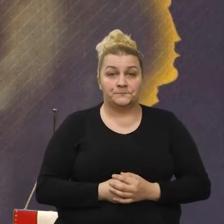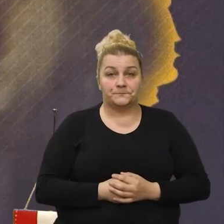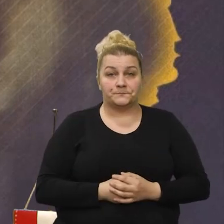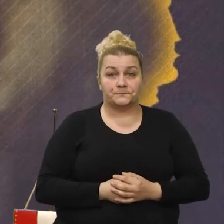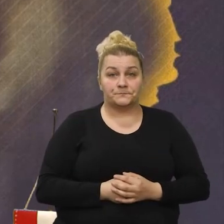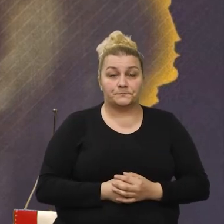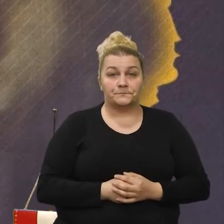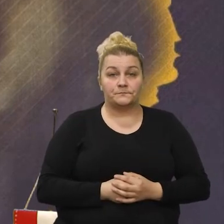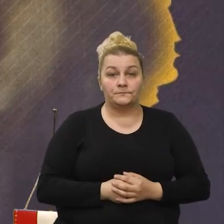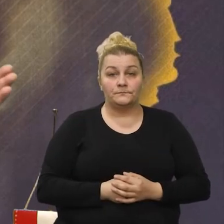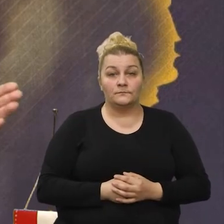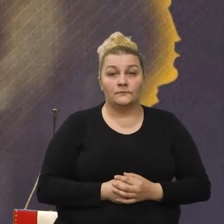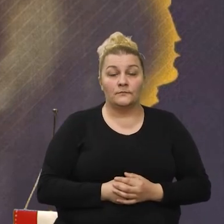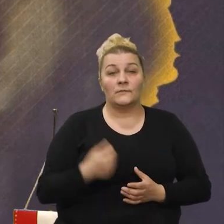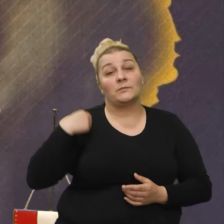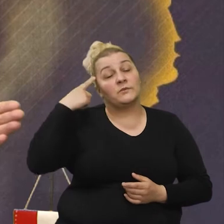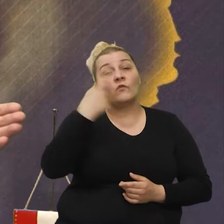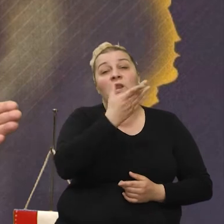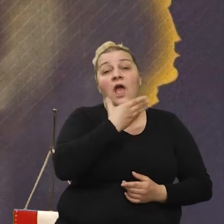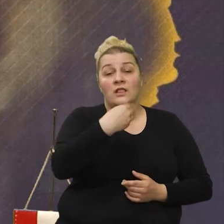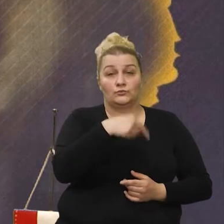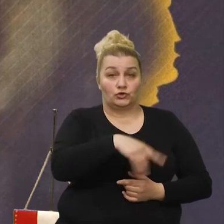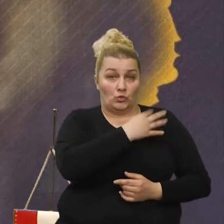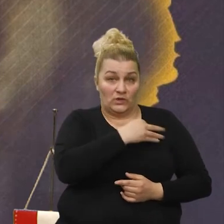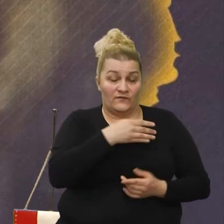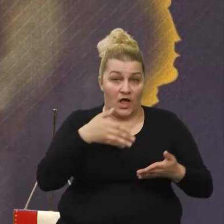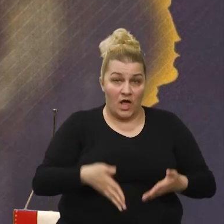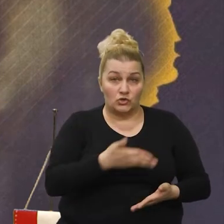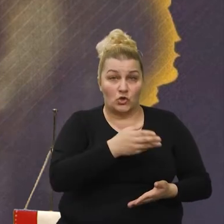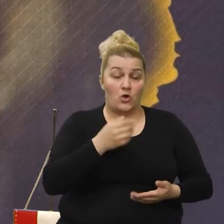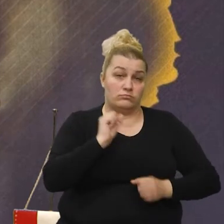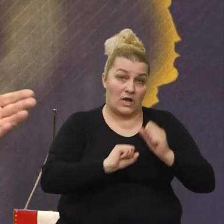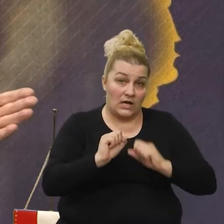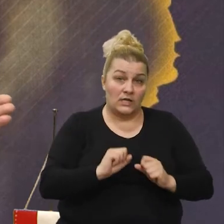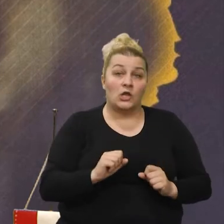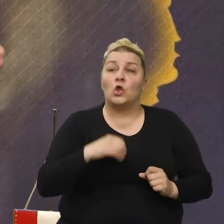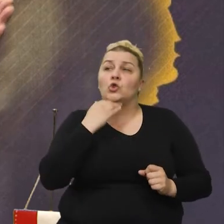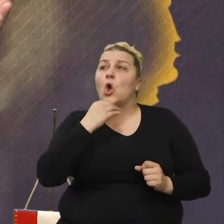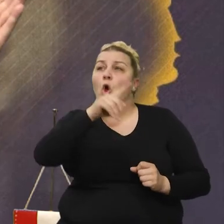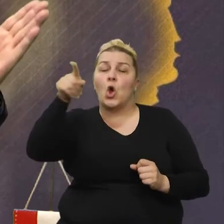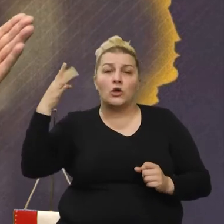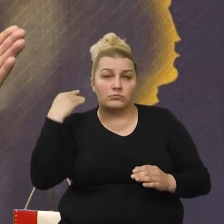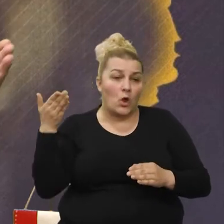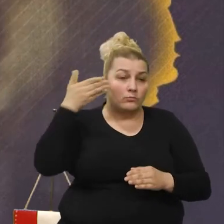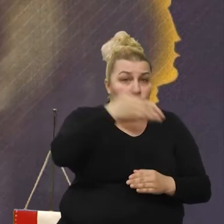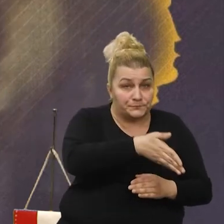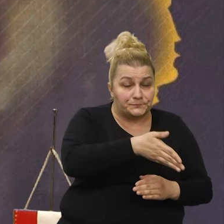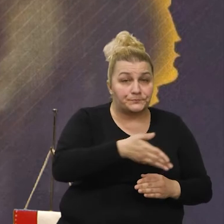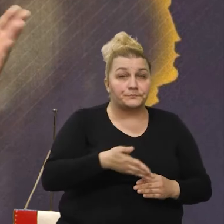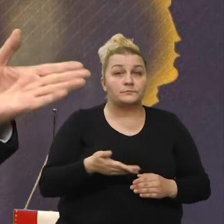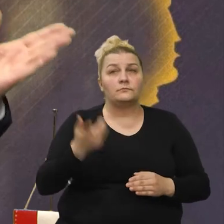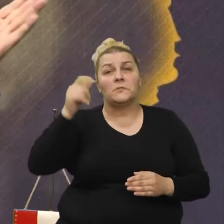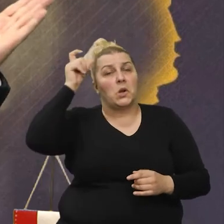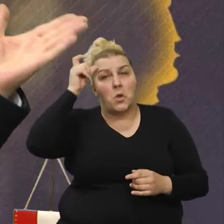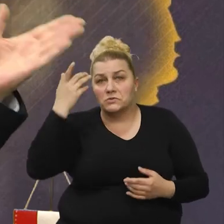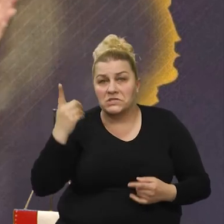Mislim da je taj objekat jedan od najljepših u Hrvatskoj i kojegod je bio od ovih ljudi iz unutrašnjosti, bilo je